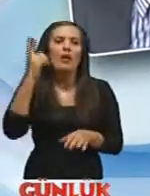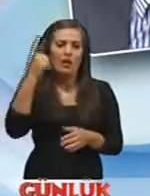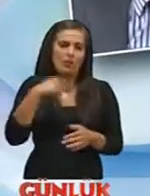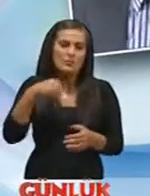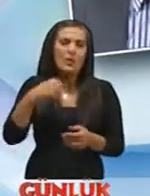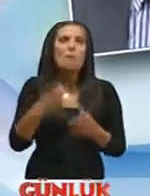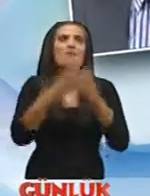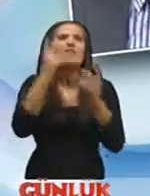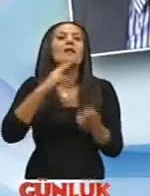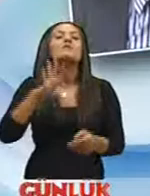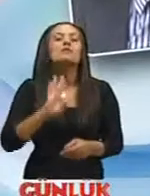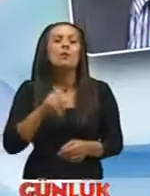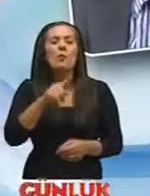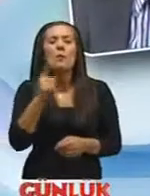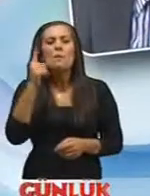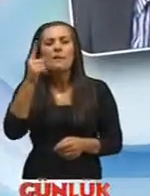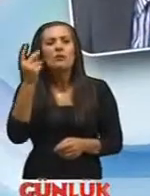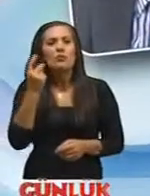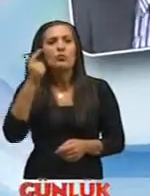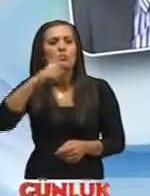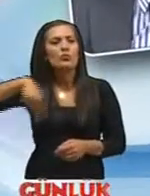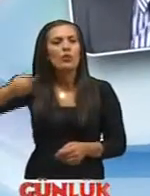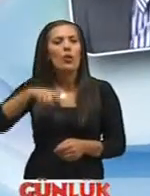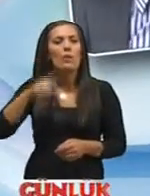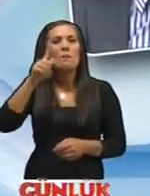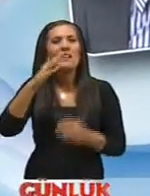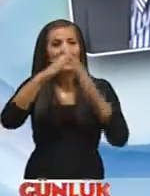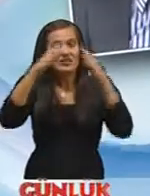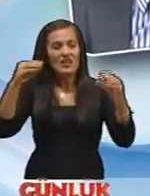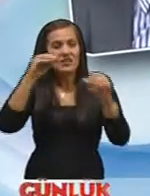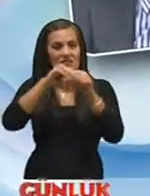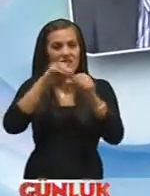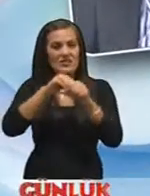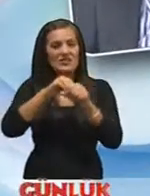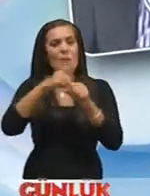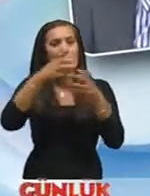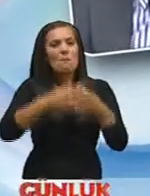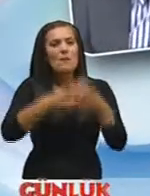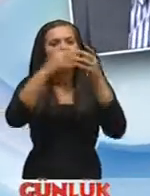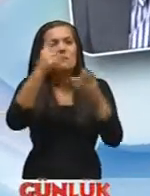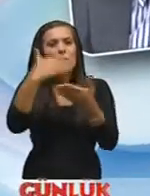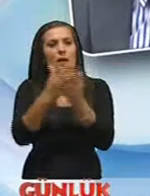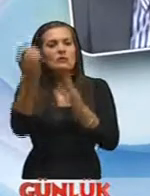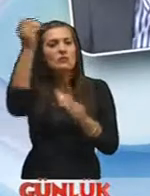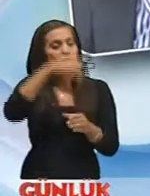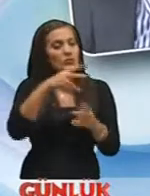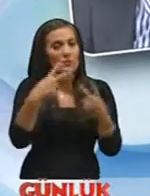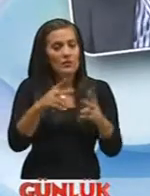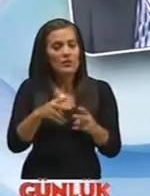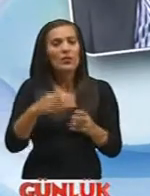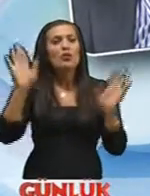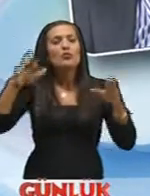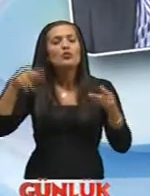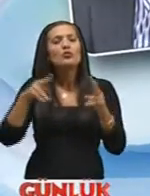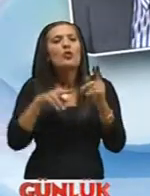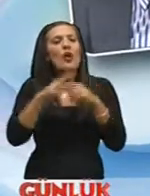temizletmiyor atladıkları bir konu var mesela çatıdan bacaya bir parça kirem düşebilir işte kuşlar yuva